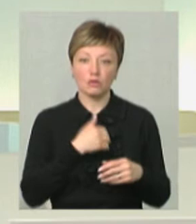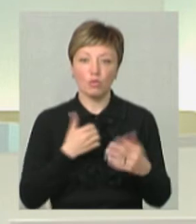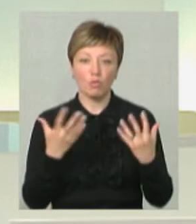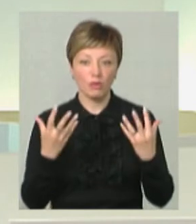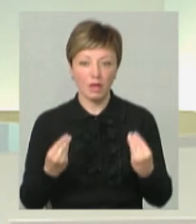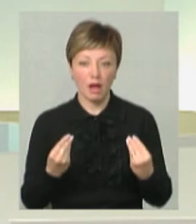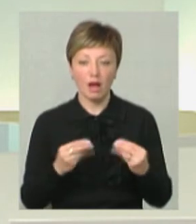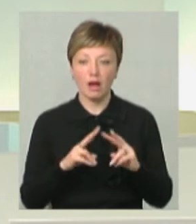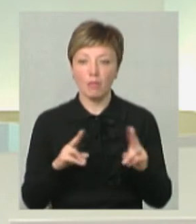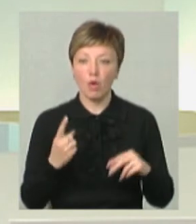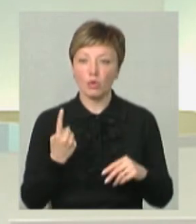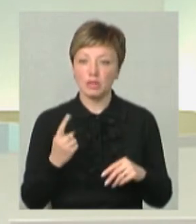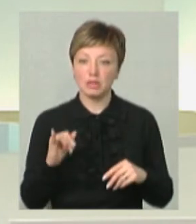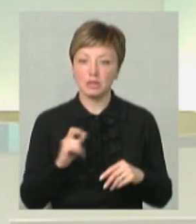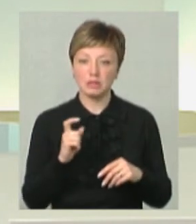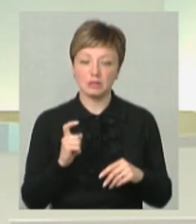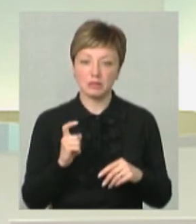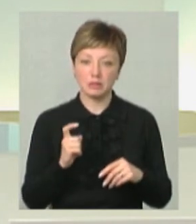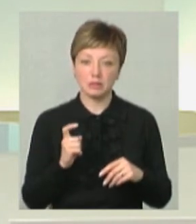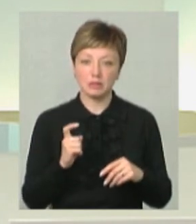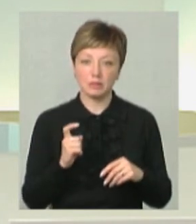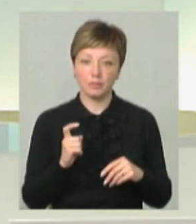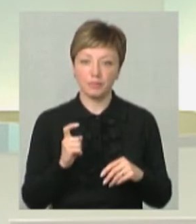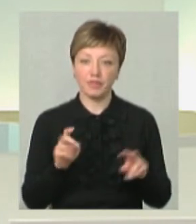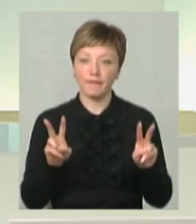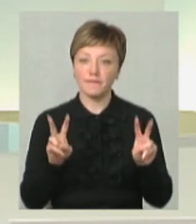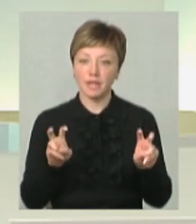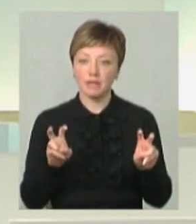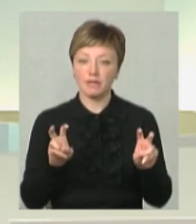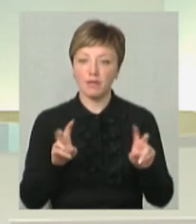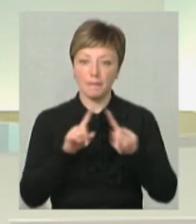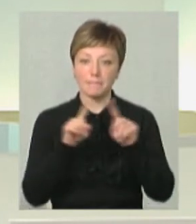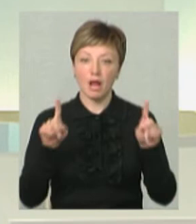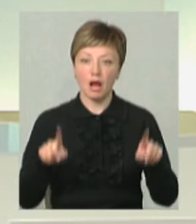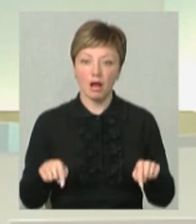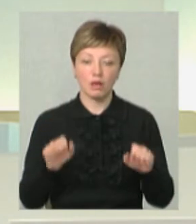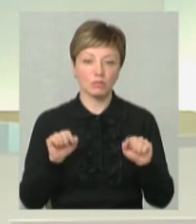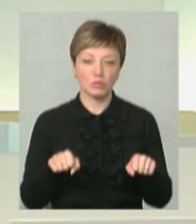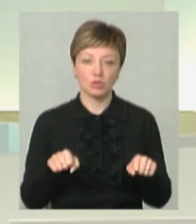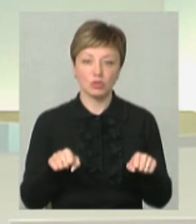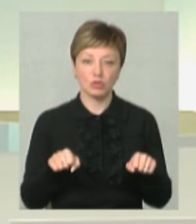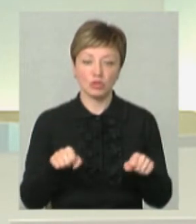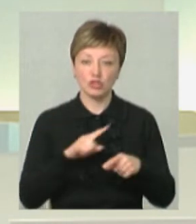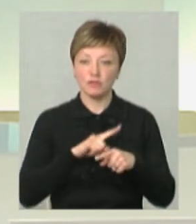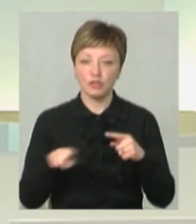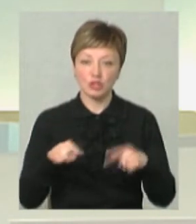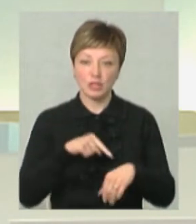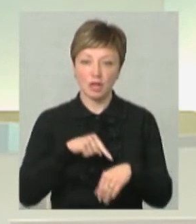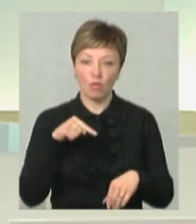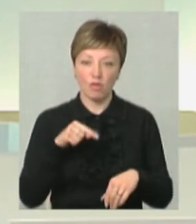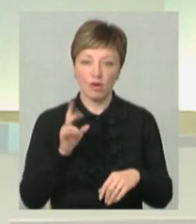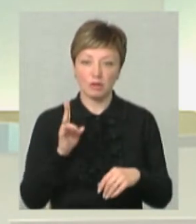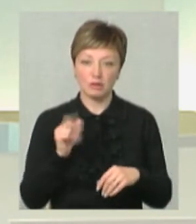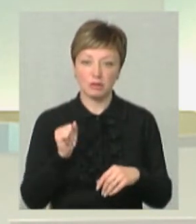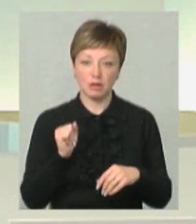Це як один, скажімо так, із видів плакату. Він може, ну, найшвидше зреагувати